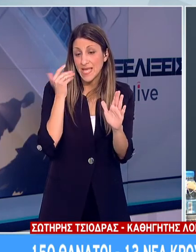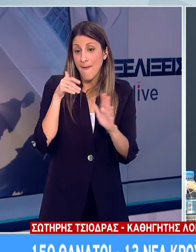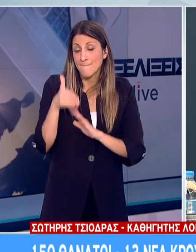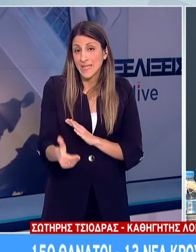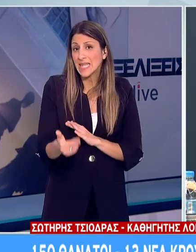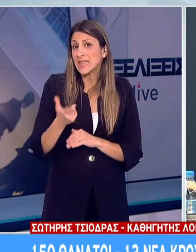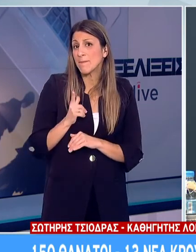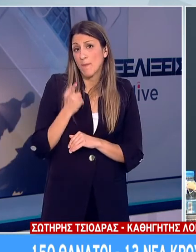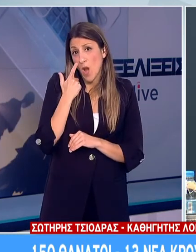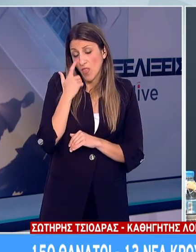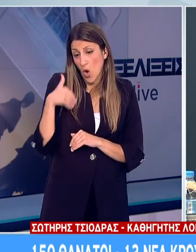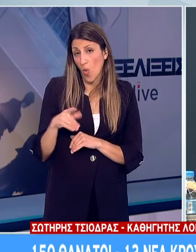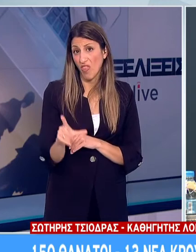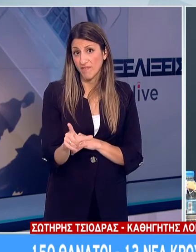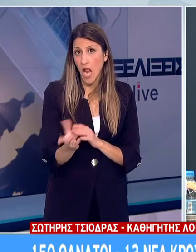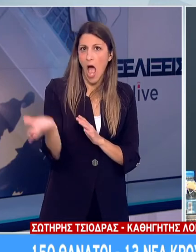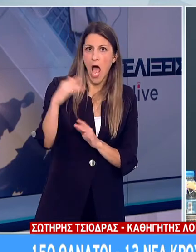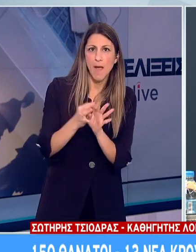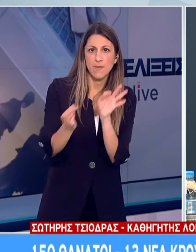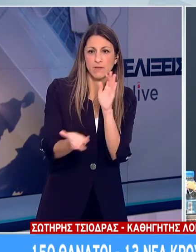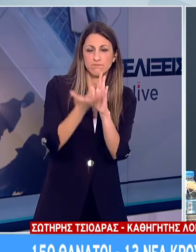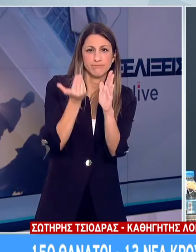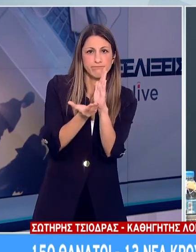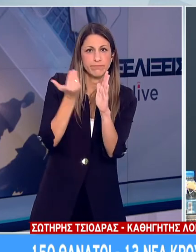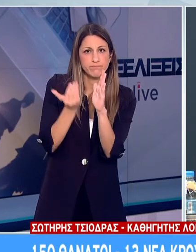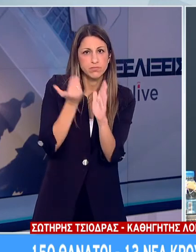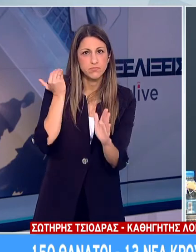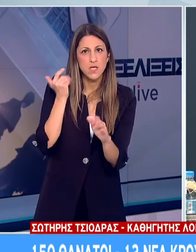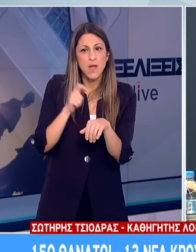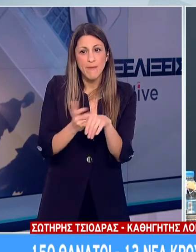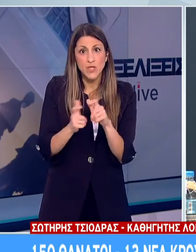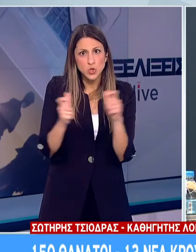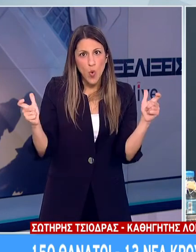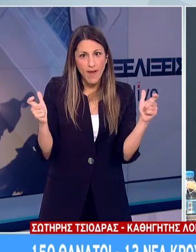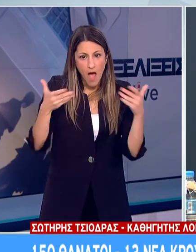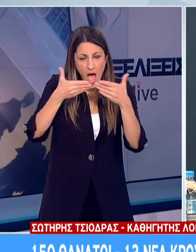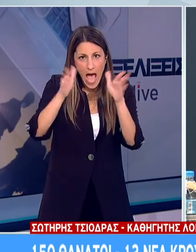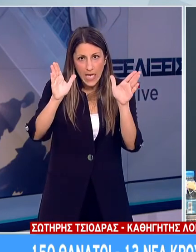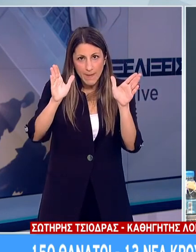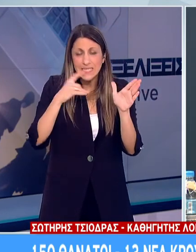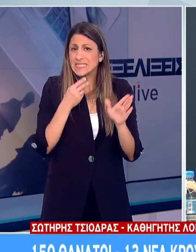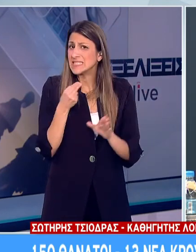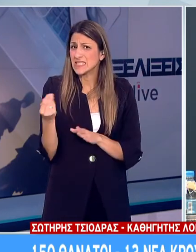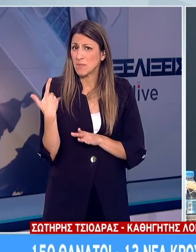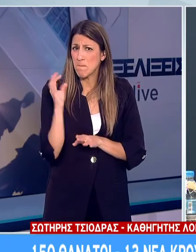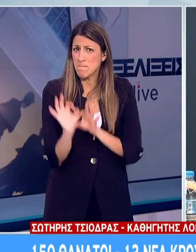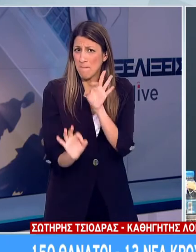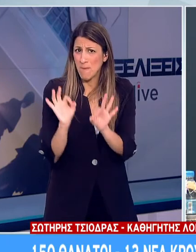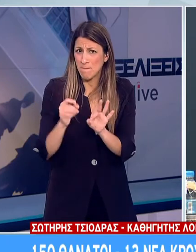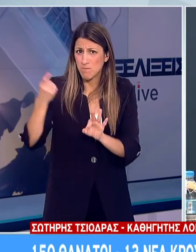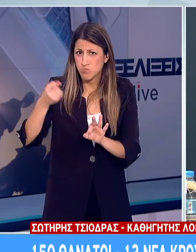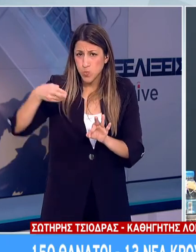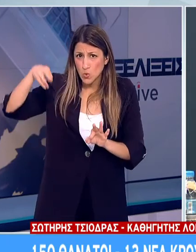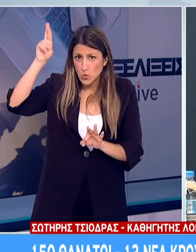δεδομένου ότι από Δευτέρα έρονται και άλλα μέτρα μεταξύ των οποίων και το άνοιγμα των σχολείων πόσο πιθανό θεωρείται το ενδεχόμενο να